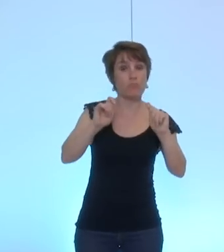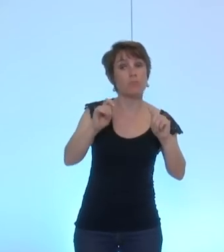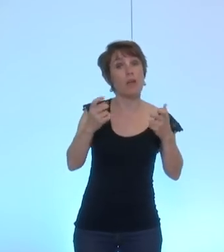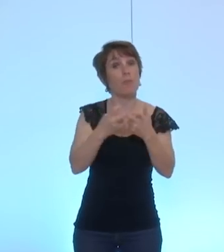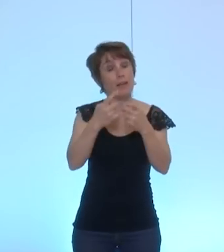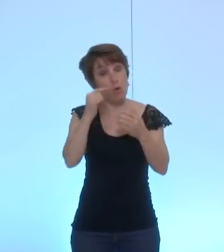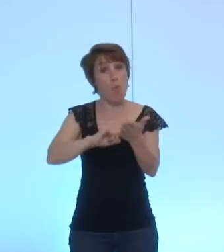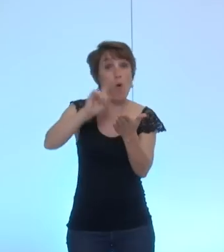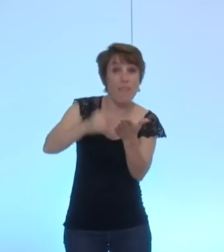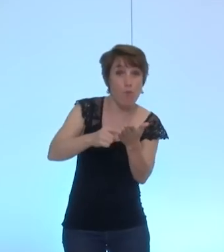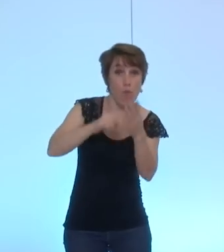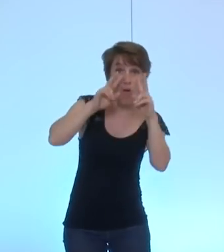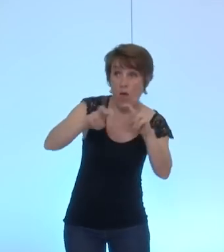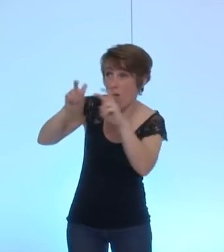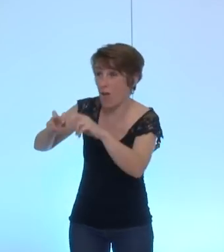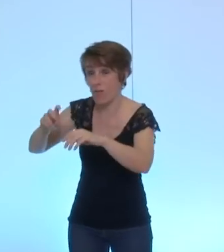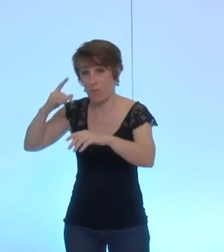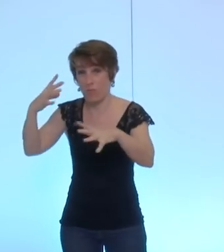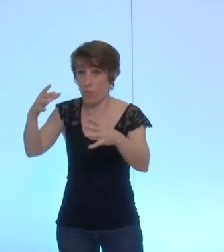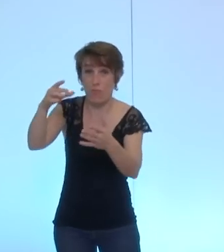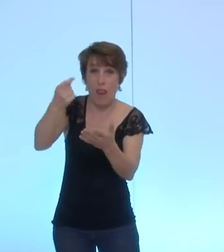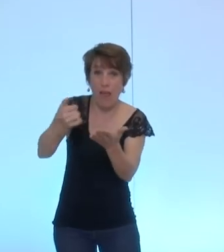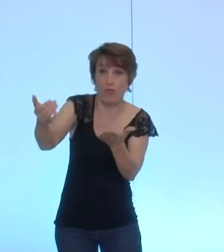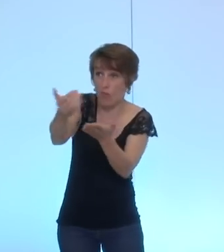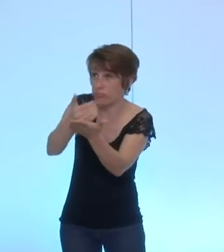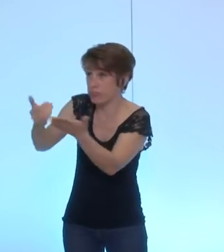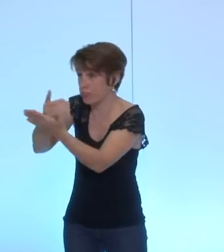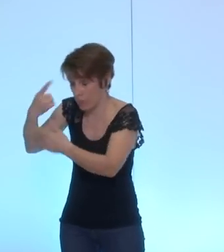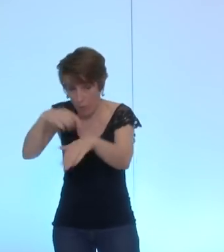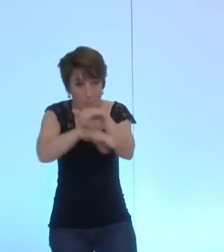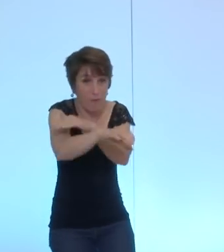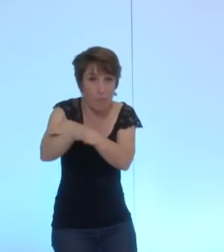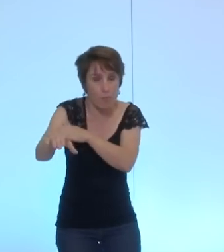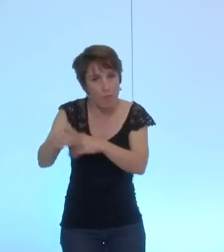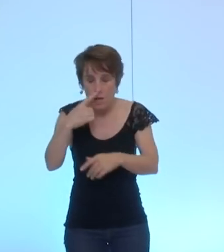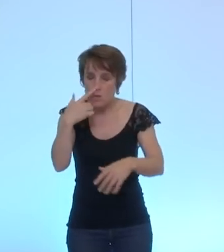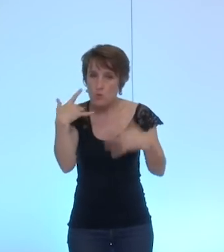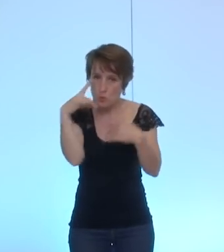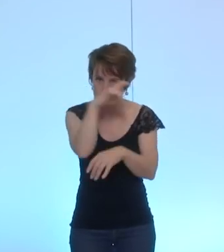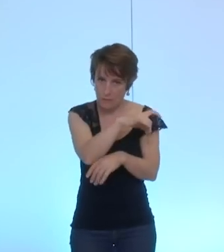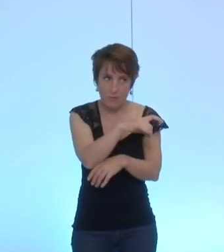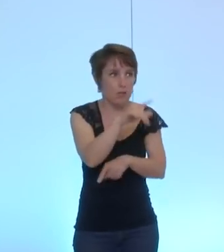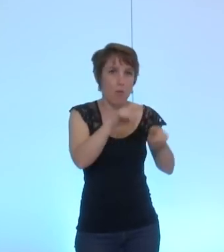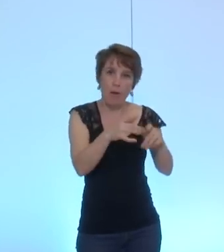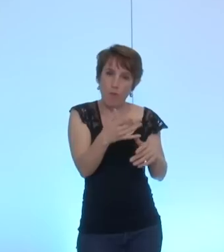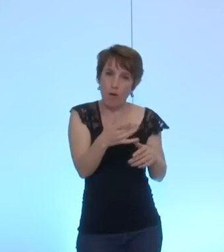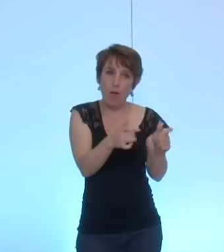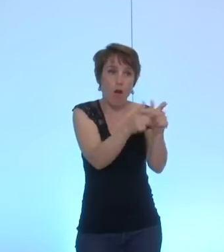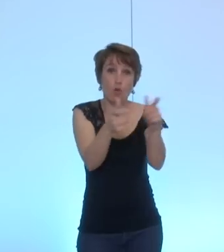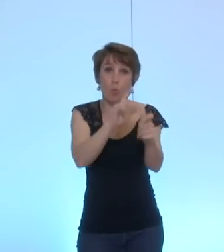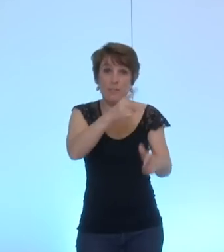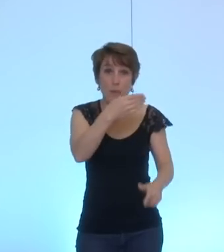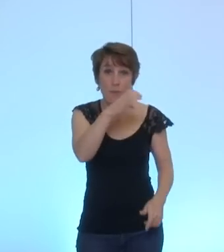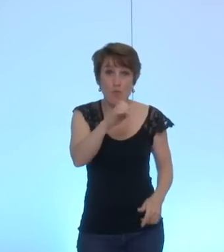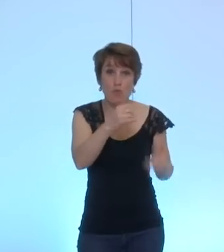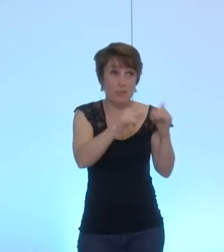levée de fonds, c'est un métier extrêmement compliqué, très concurrentiel. Les PME grenobloises ne sont pas toutes armées pour le faire